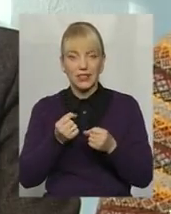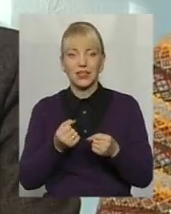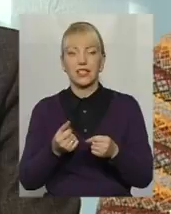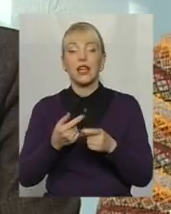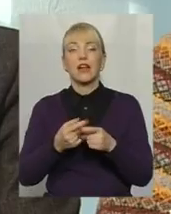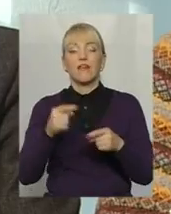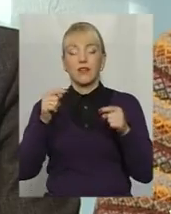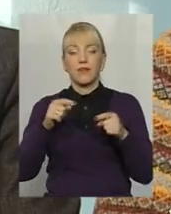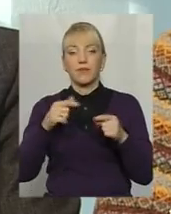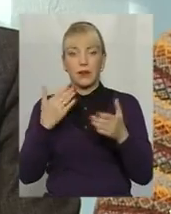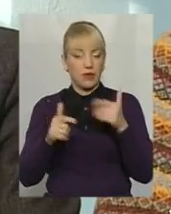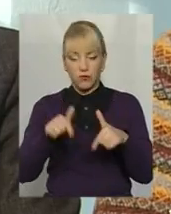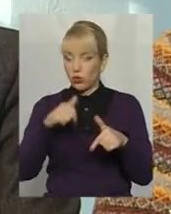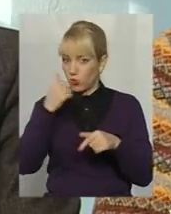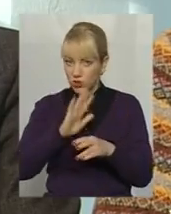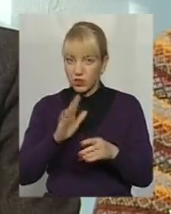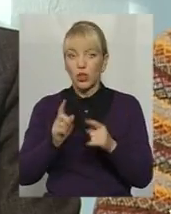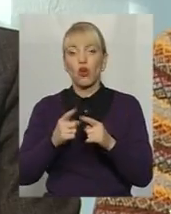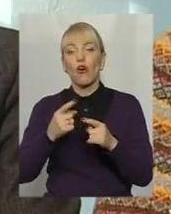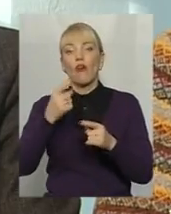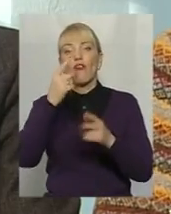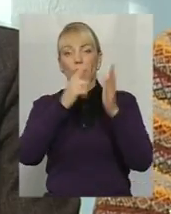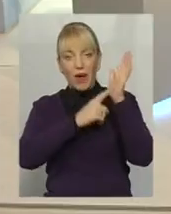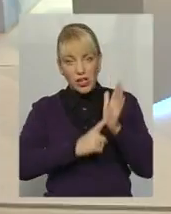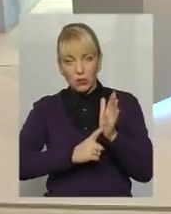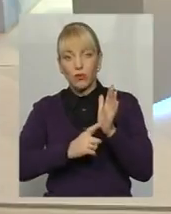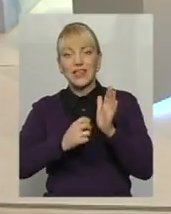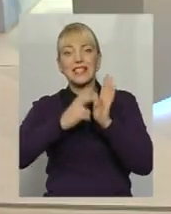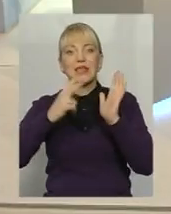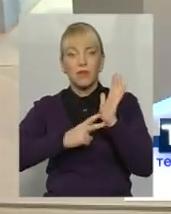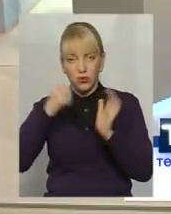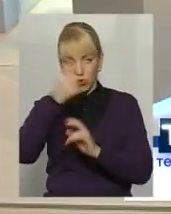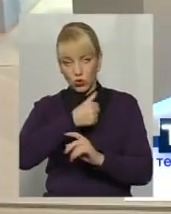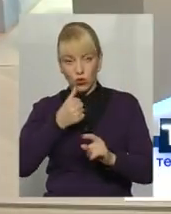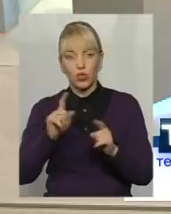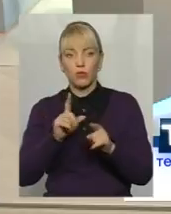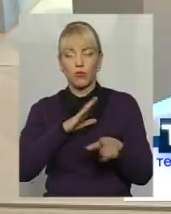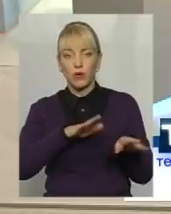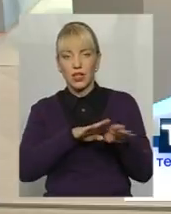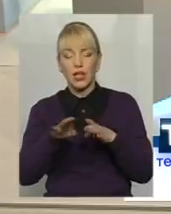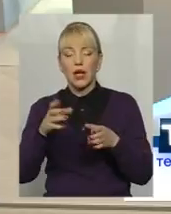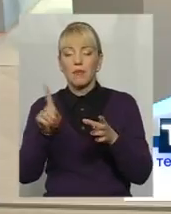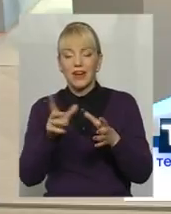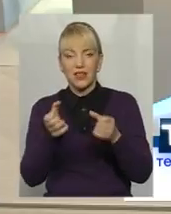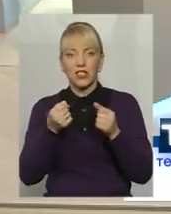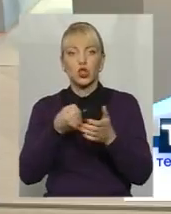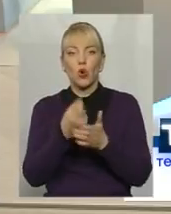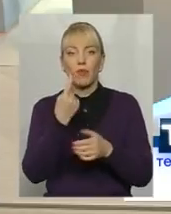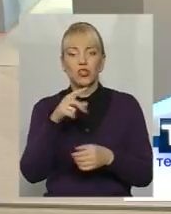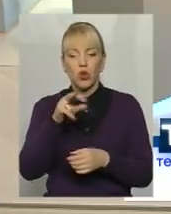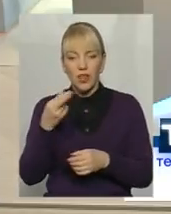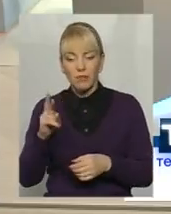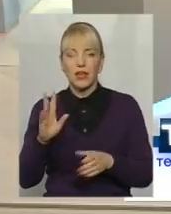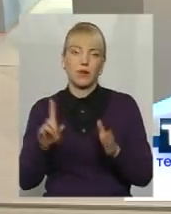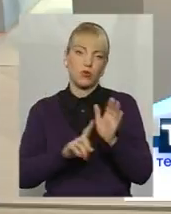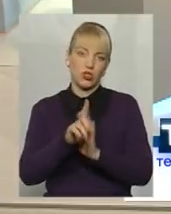половині наступного року, і який б був прилюднений до 1 липня, і який б набрав чинності з 1